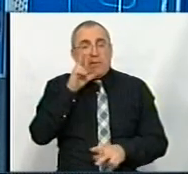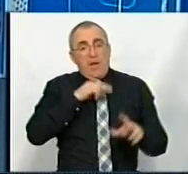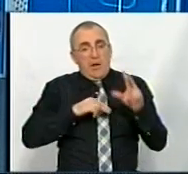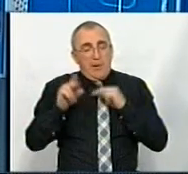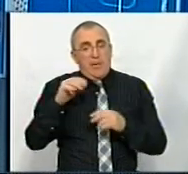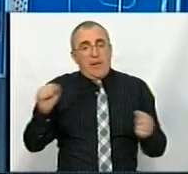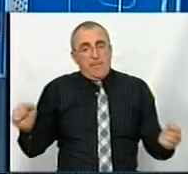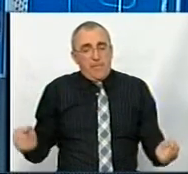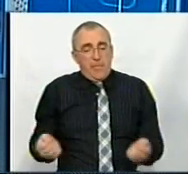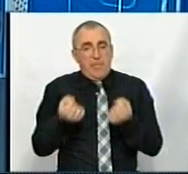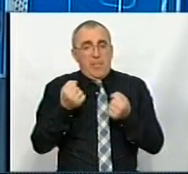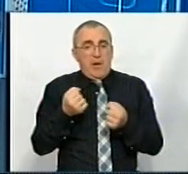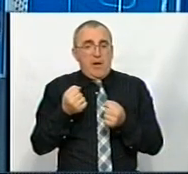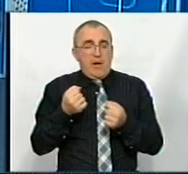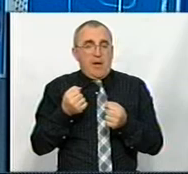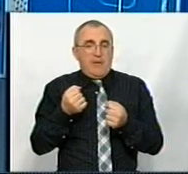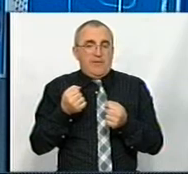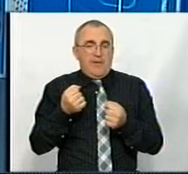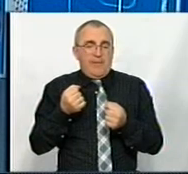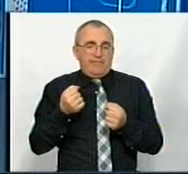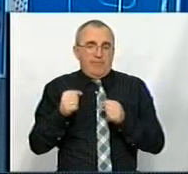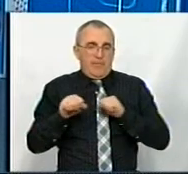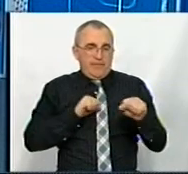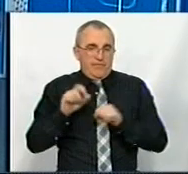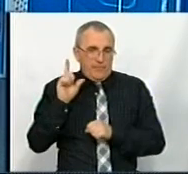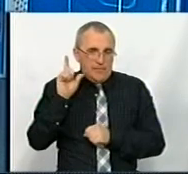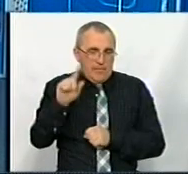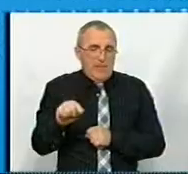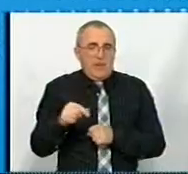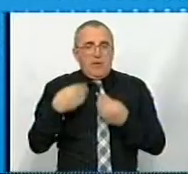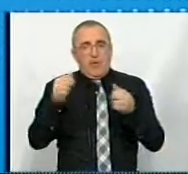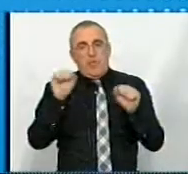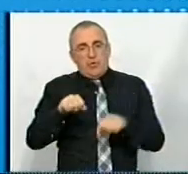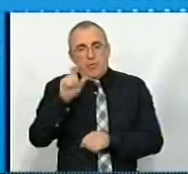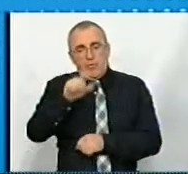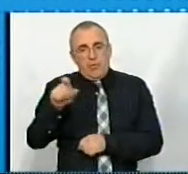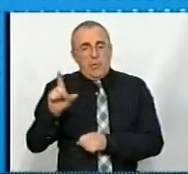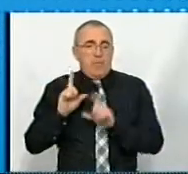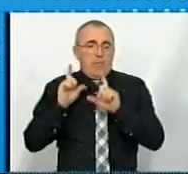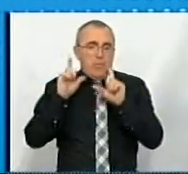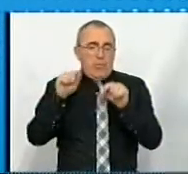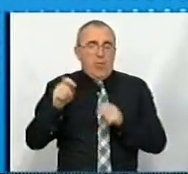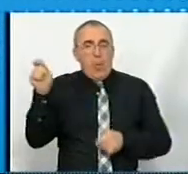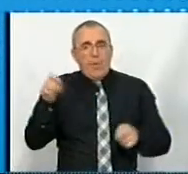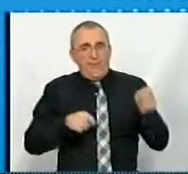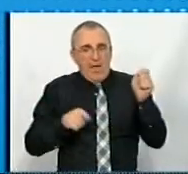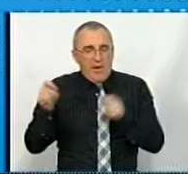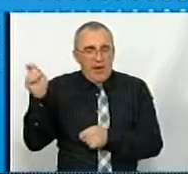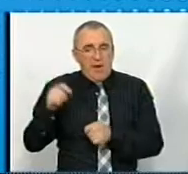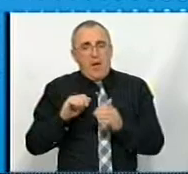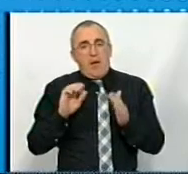підтримувати відрядження, ми намагаємось давати можливість людям поїхати на конференції, і